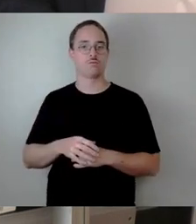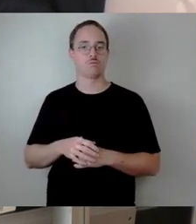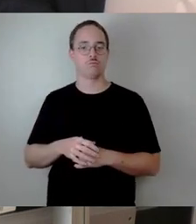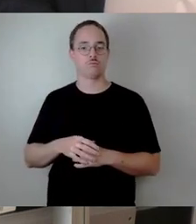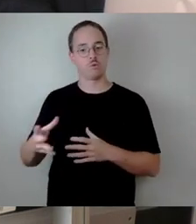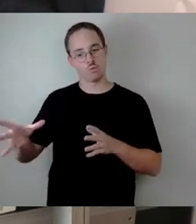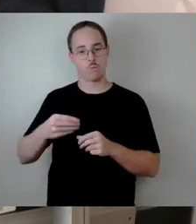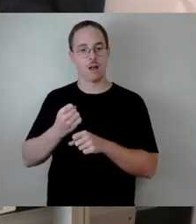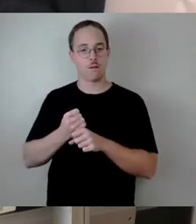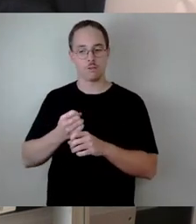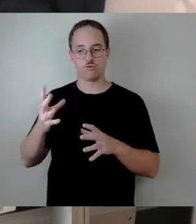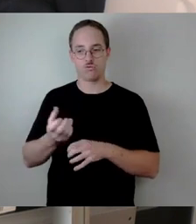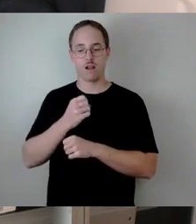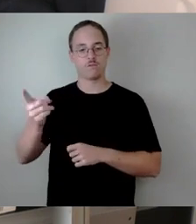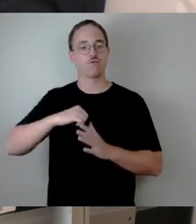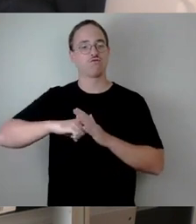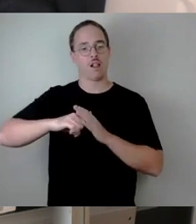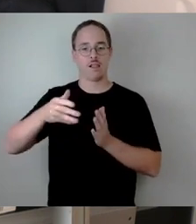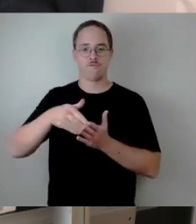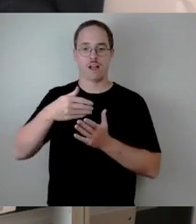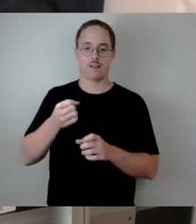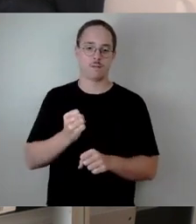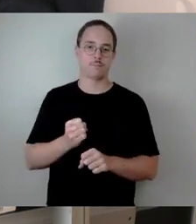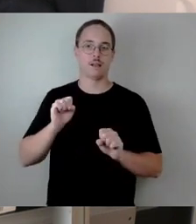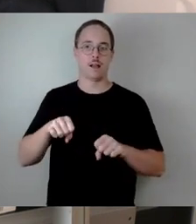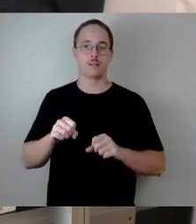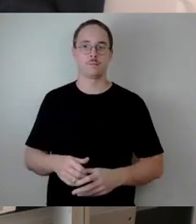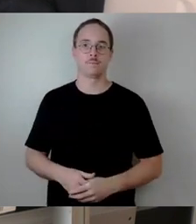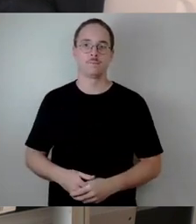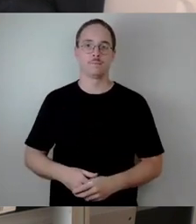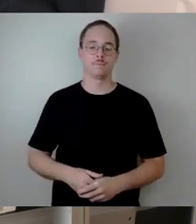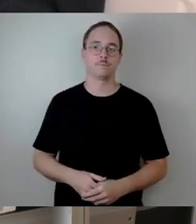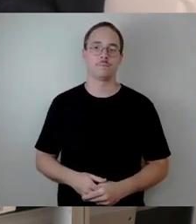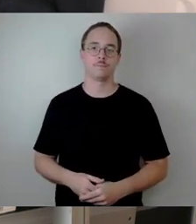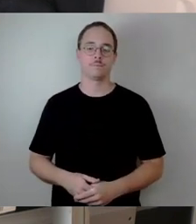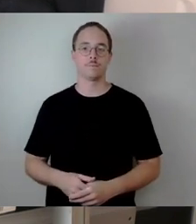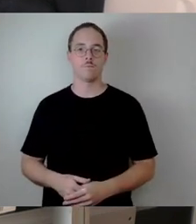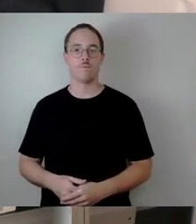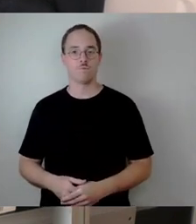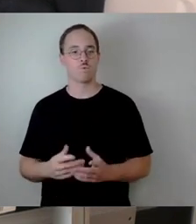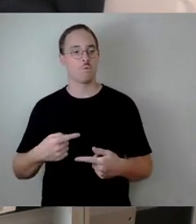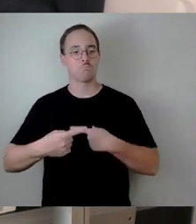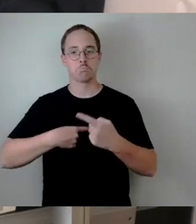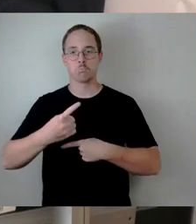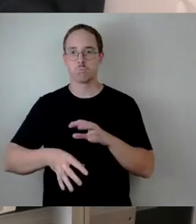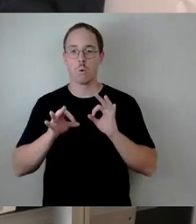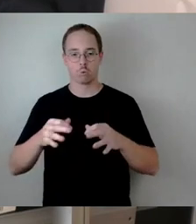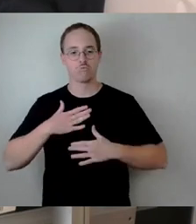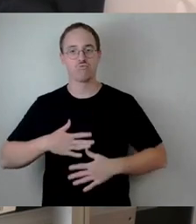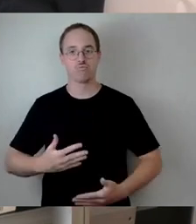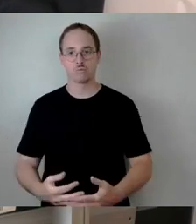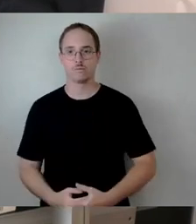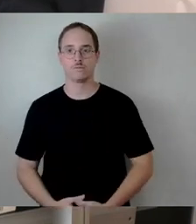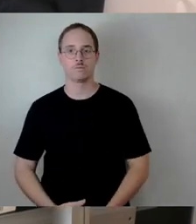wieder eine vollumfassende Versorgung stattfinden lassen können. Das funktioniert also ausgesprochen gut. Mit den anderen